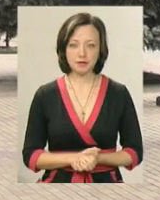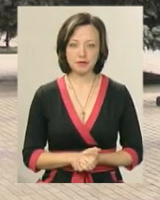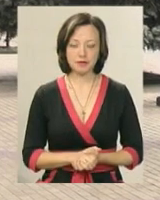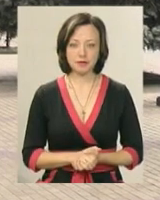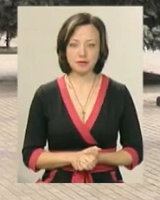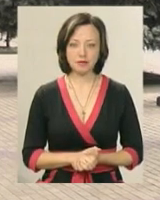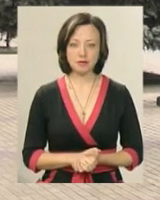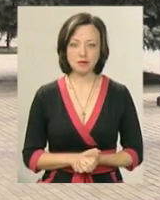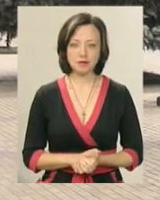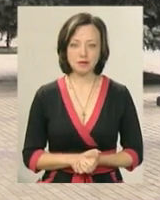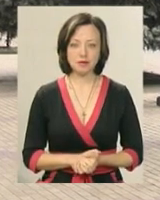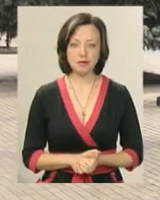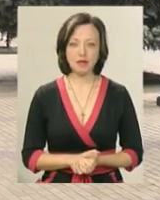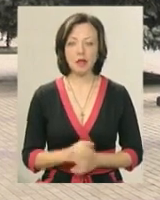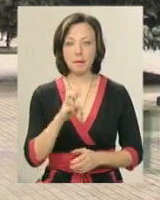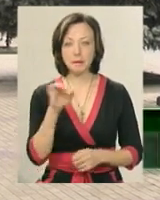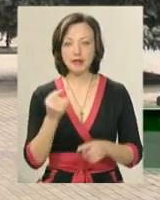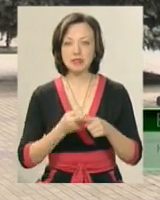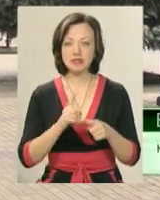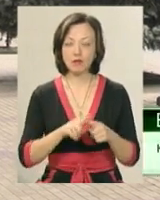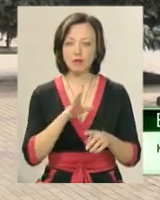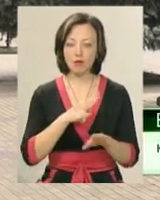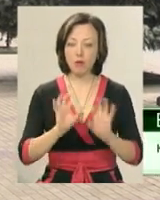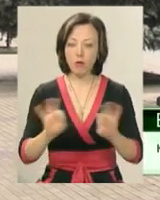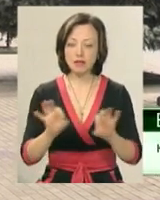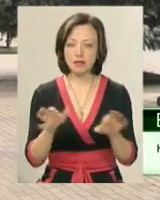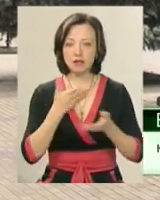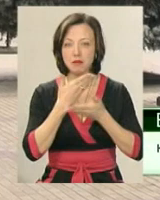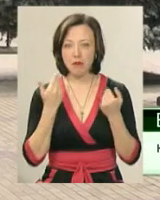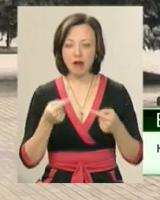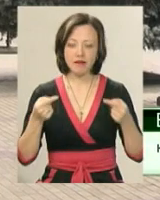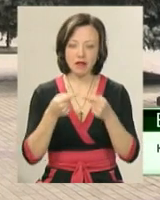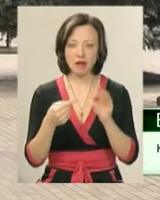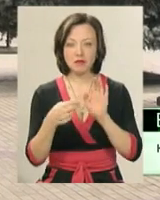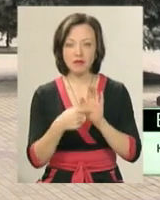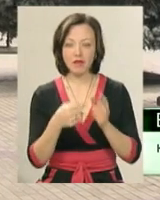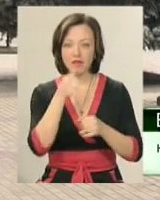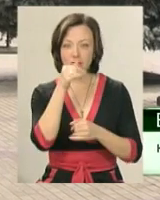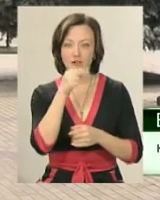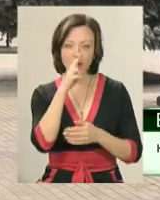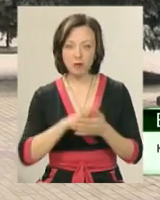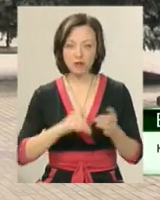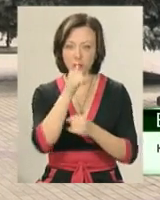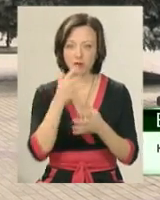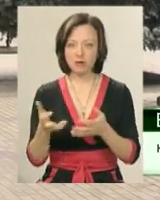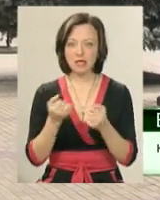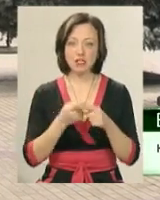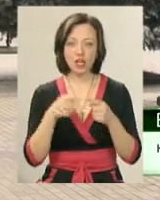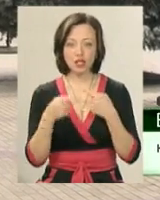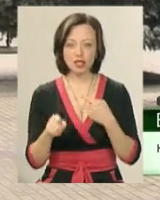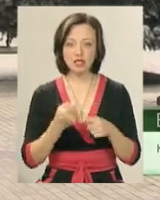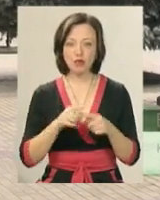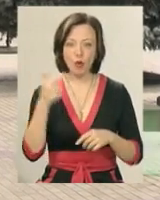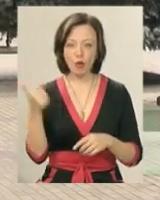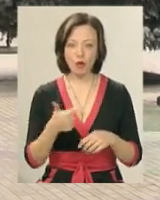Якби це було з точки зору, що він би їй пояснив, що немає, не відповідає, вибач, не можу взяти, то це було б якесь інше. Але